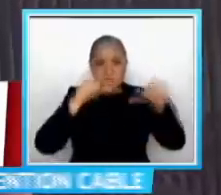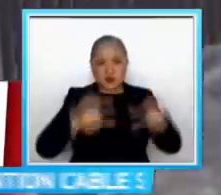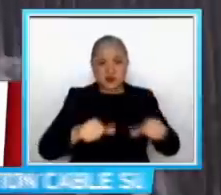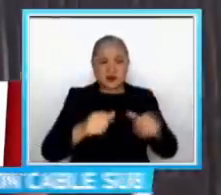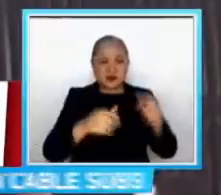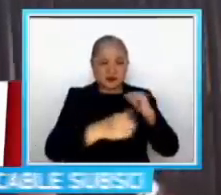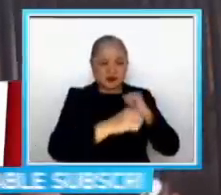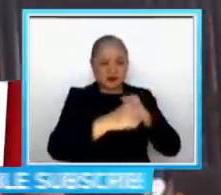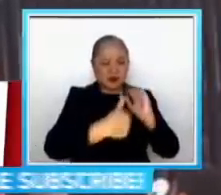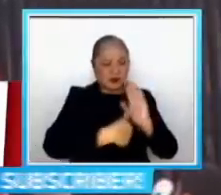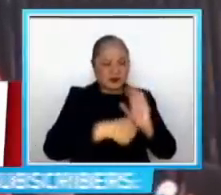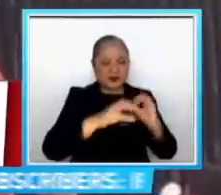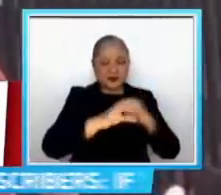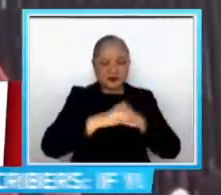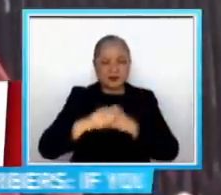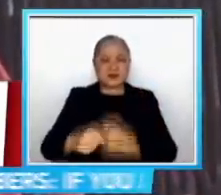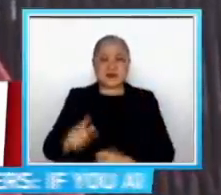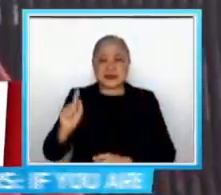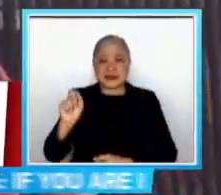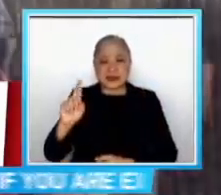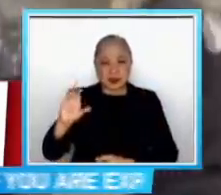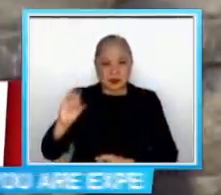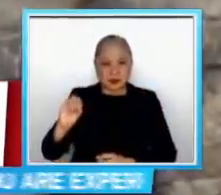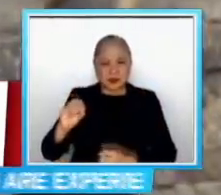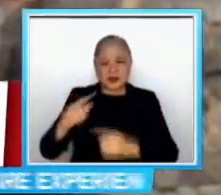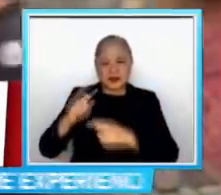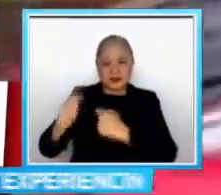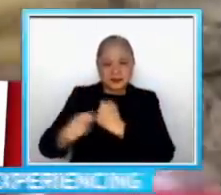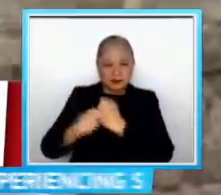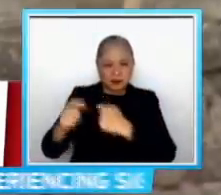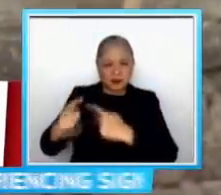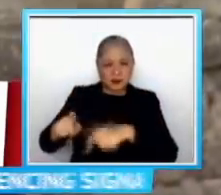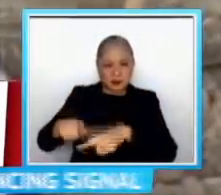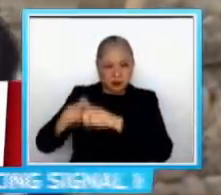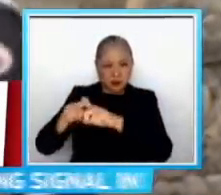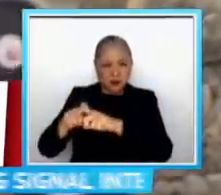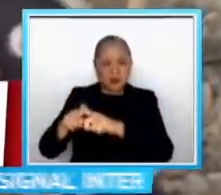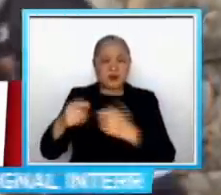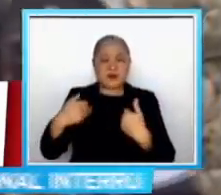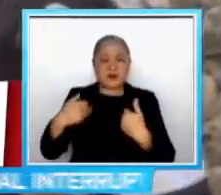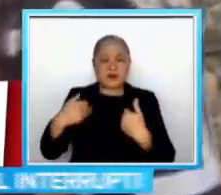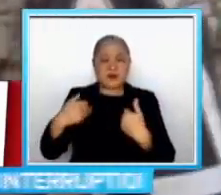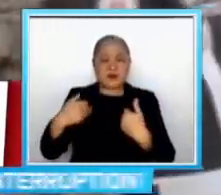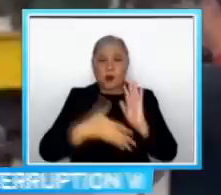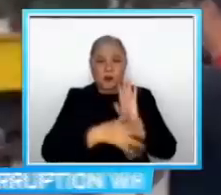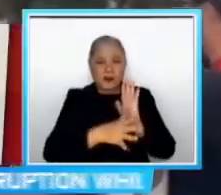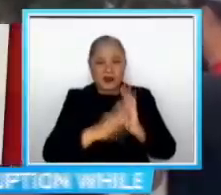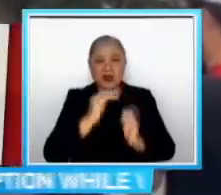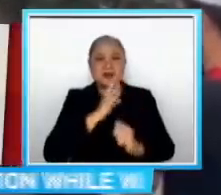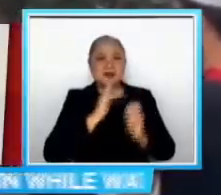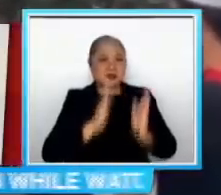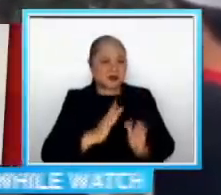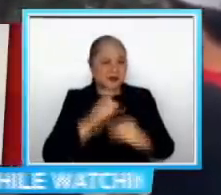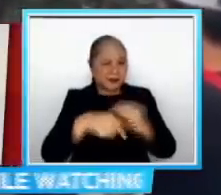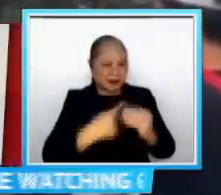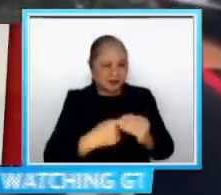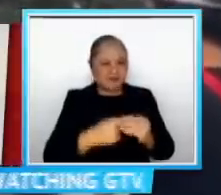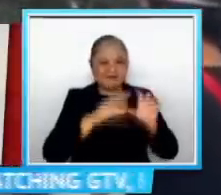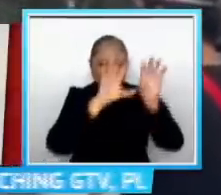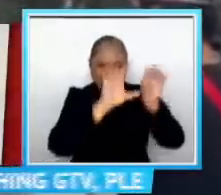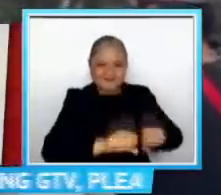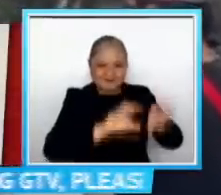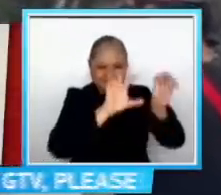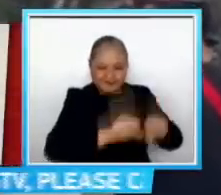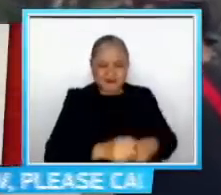naglabas ng TRO ang SC laban sa Comelec At sa tagapagsalita nitong si James Jimenez ukol dito Inutusan din sila ng Korte na